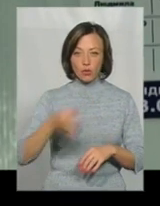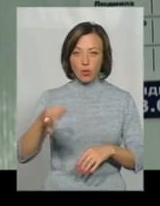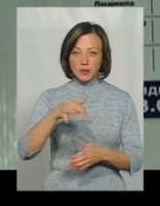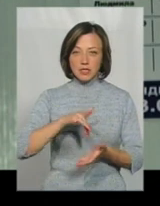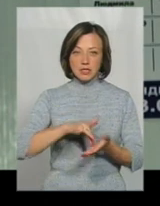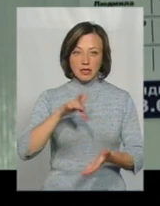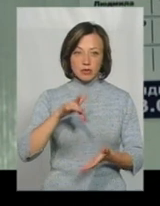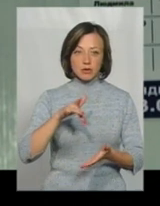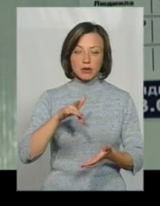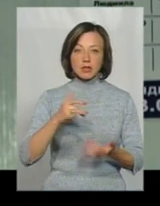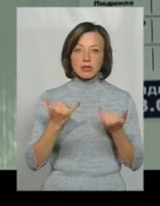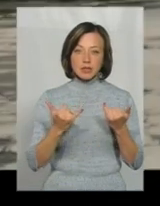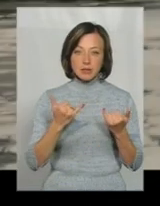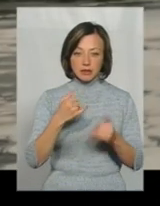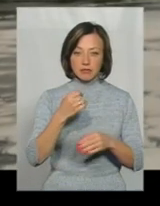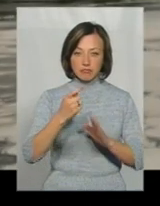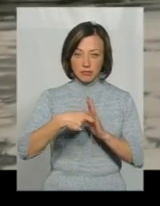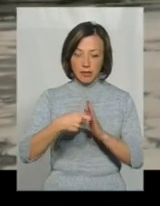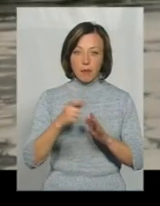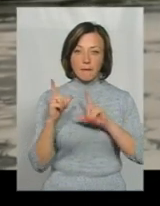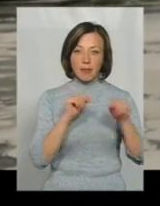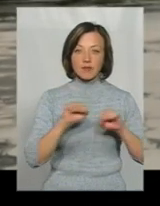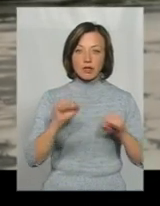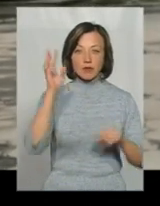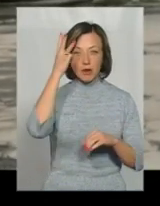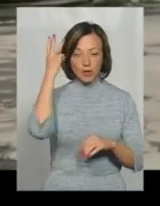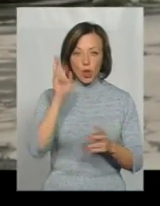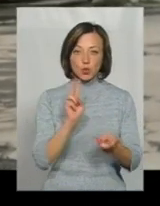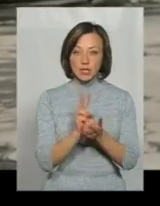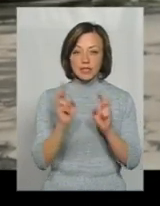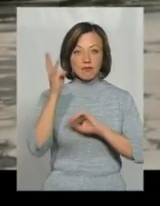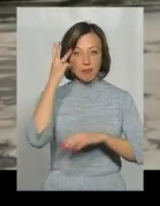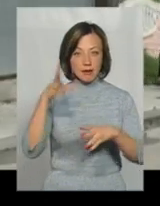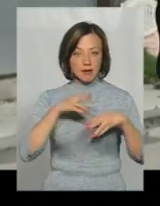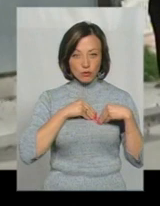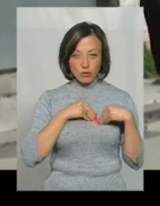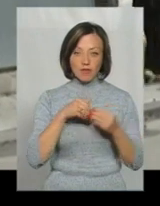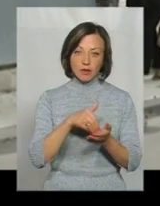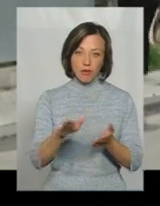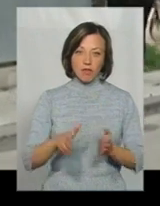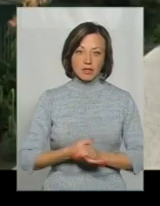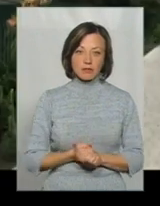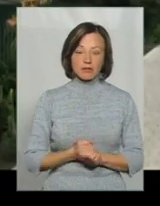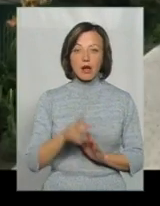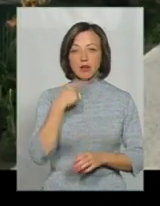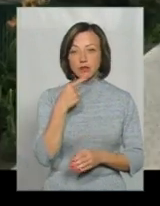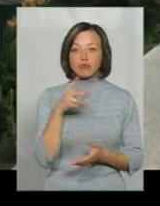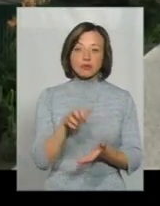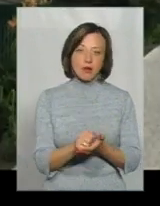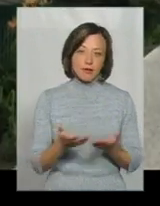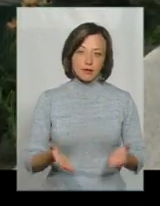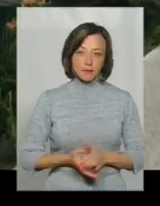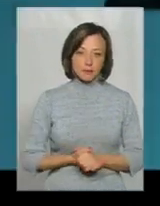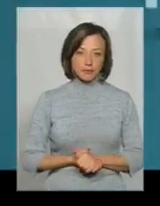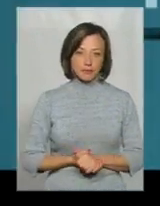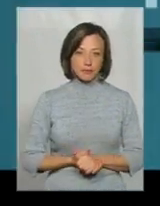ПМСД Ілона Гладиш на час зйомки перебувала у відрядженні в обласному центрі. Зустрітися з нами у Хмельницькому вона відмовилася, пояснила це тим, що